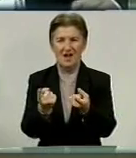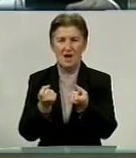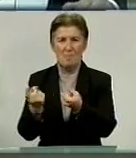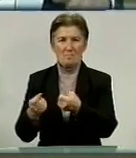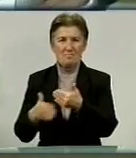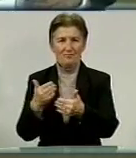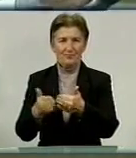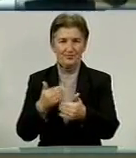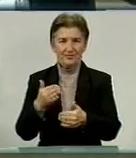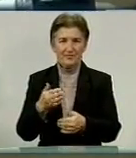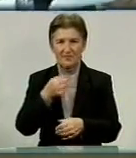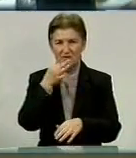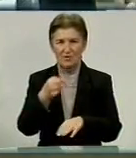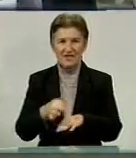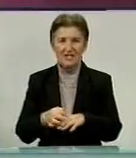дисциплінарної відповідальності.